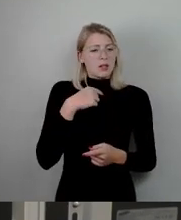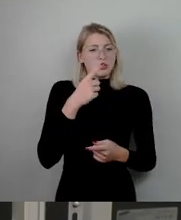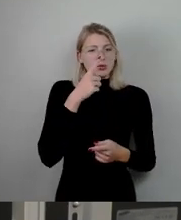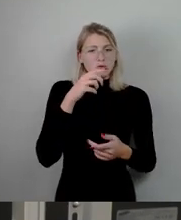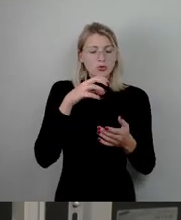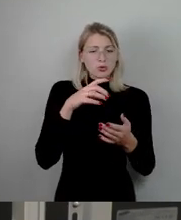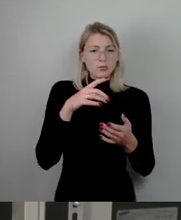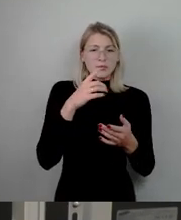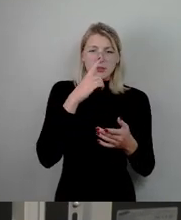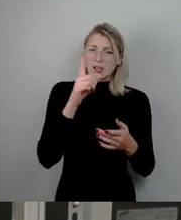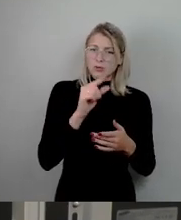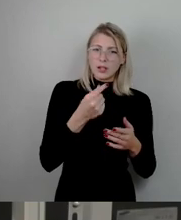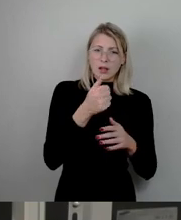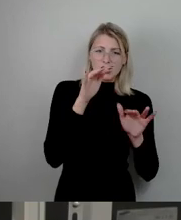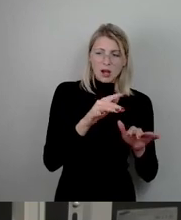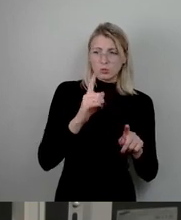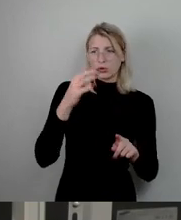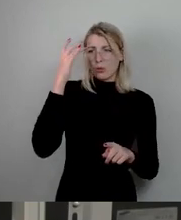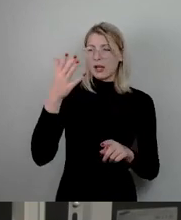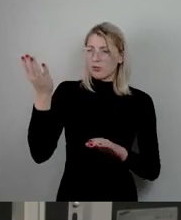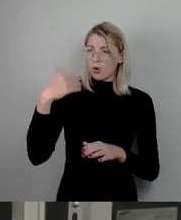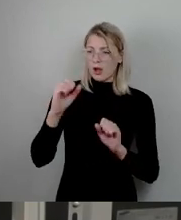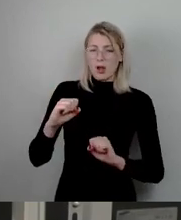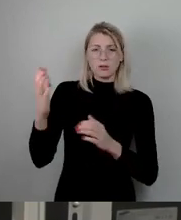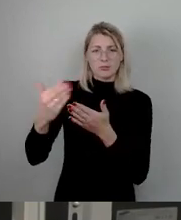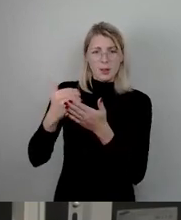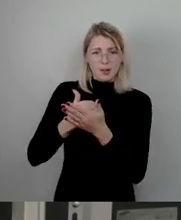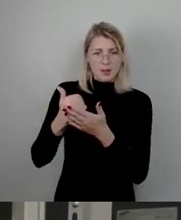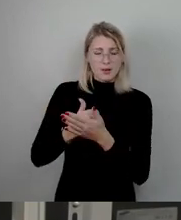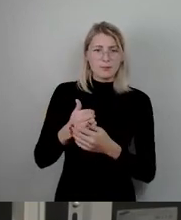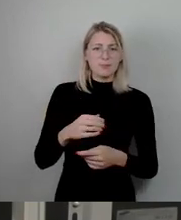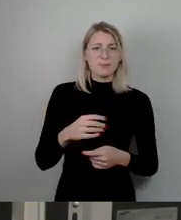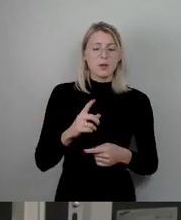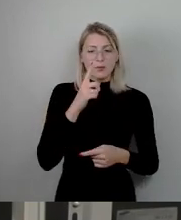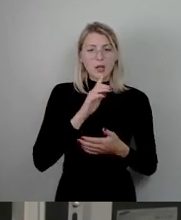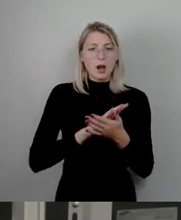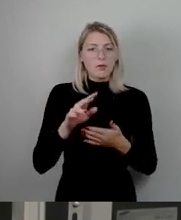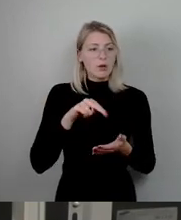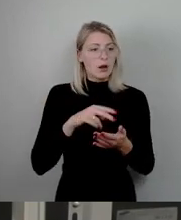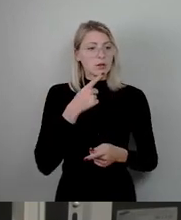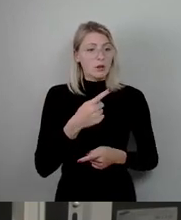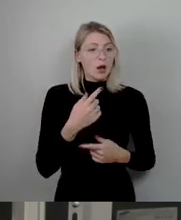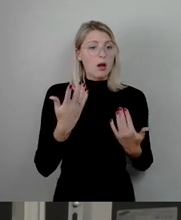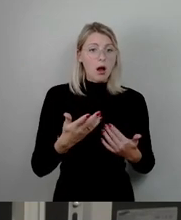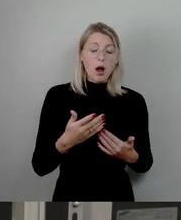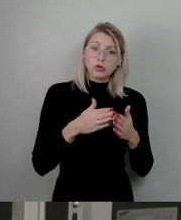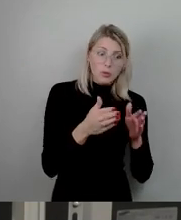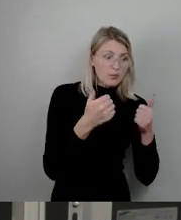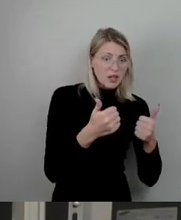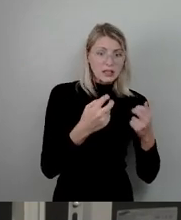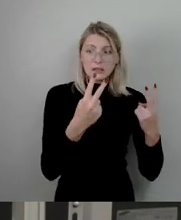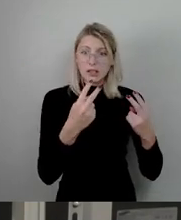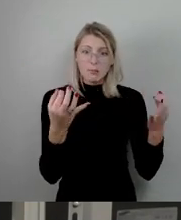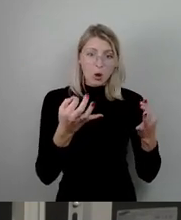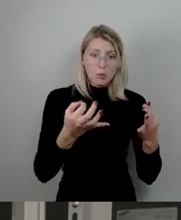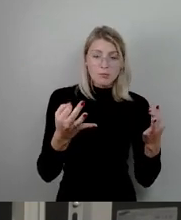wo das Geld herkommt. Und wenn wir hier uns schon im Stadtrat stellen und sagen, uns ist das Elbermache, uns ist Schwimmen, Gorbis, super, wichtig, ja, dann müssen